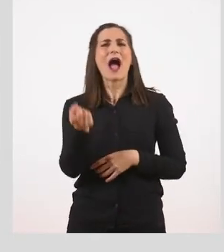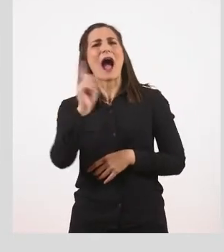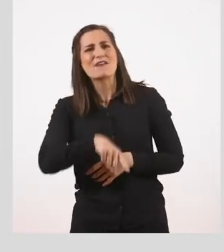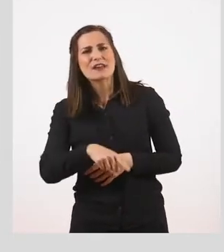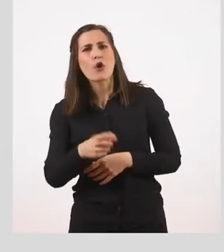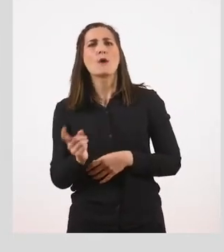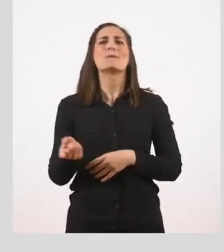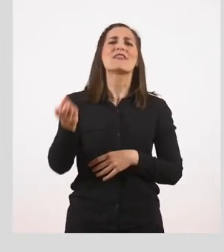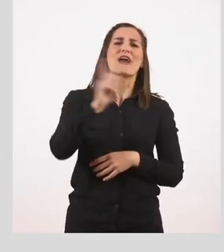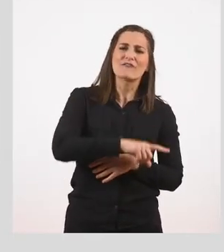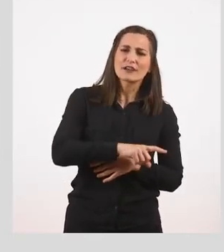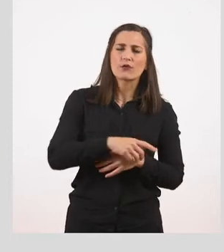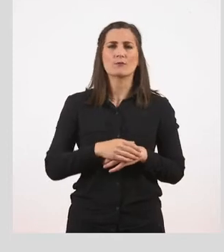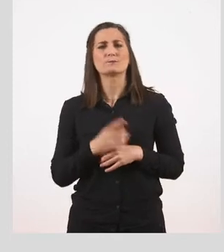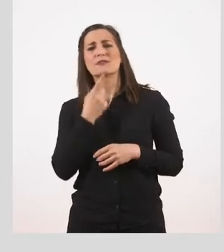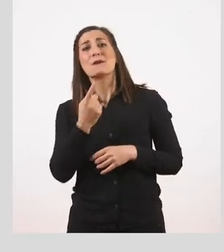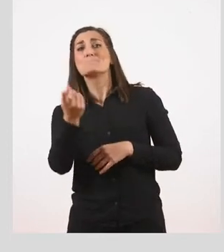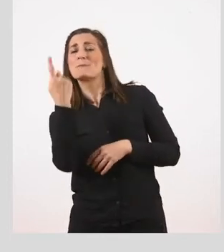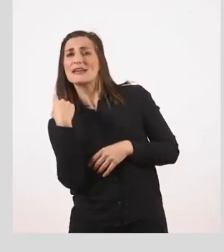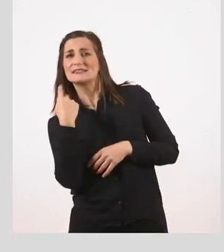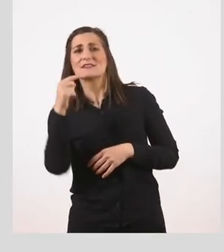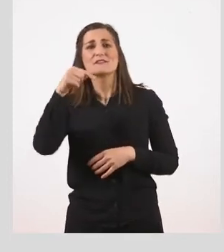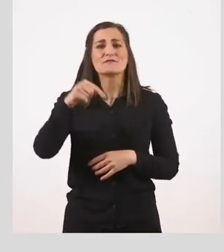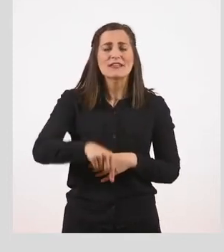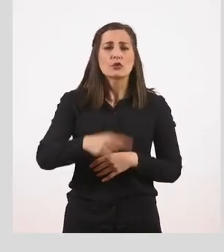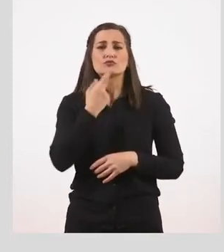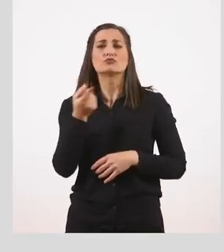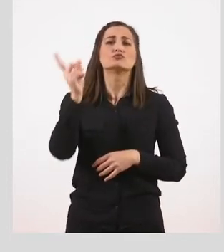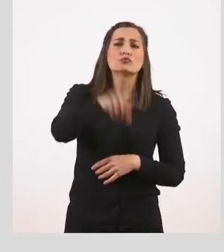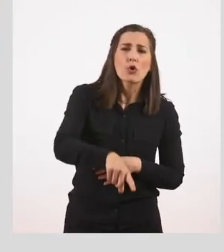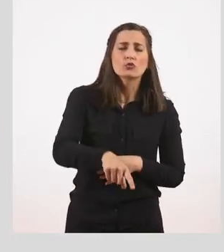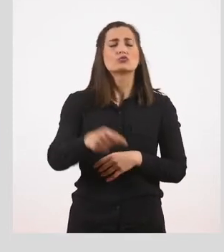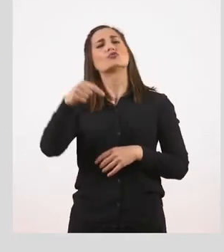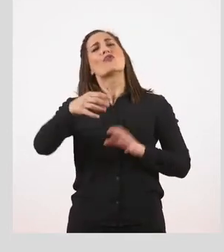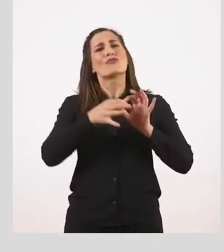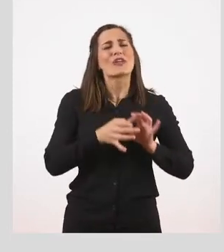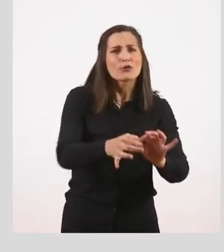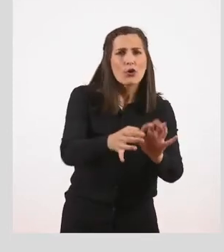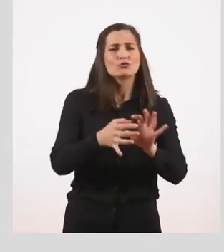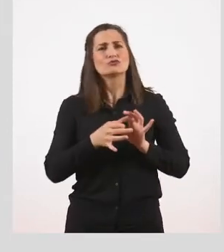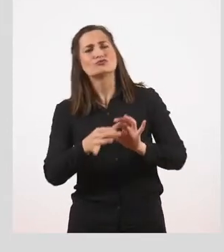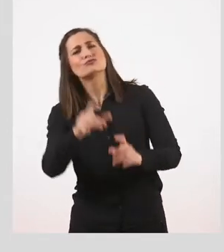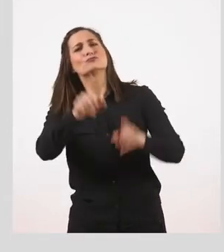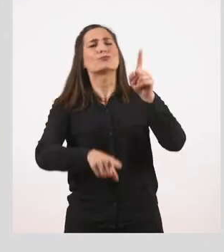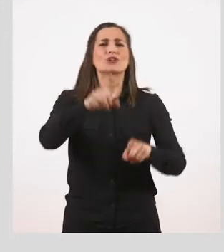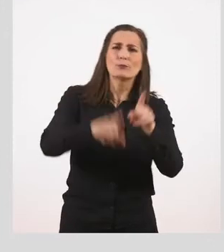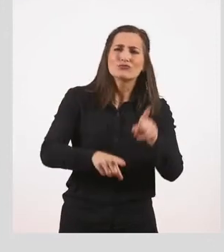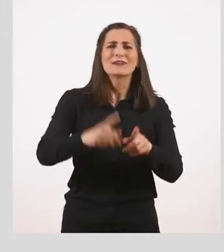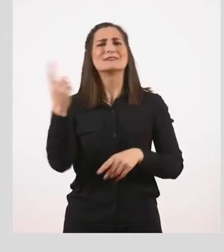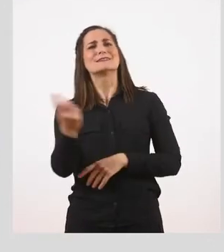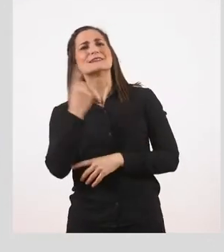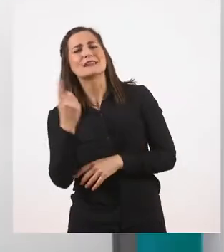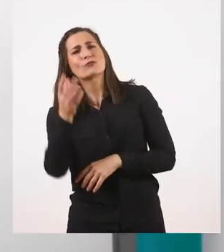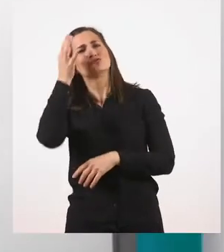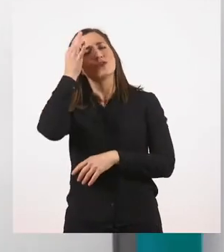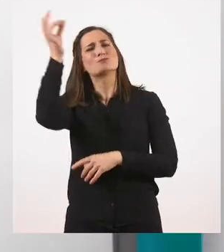το αύριο, μεθαύριο, πέρυσι, του χρόνου, διαρκώς, συνεχώς, πότε, πότε, συνήθως,